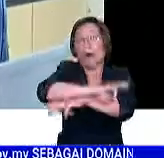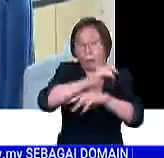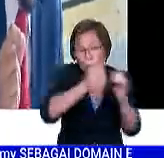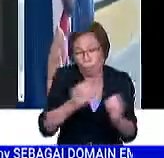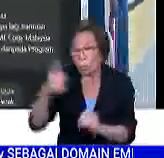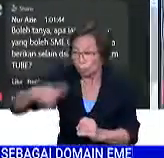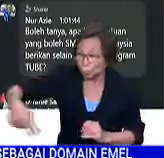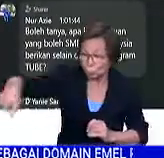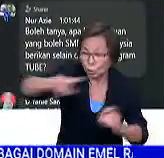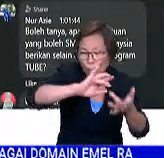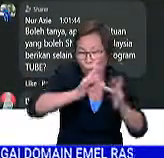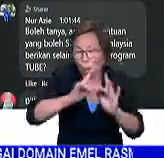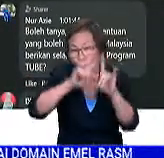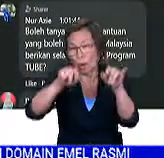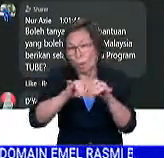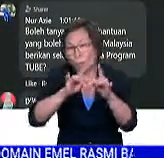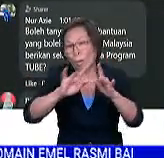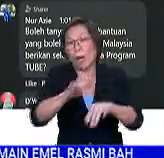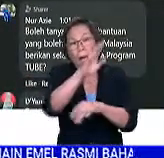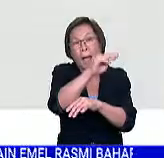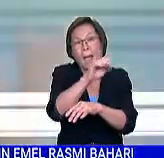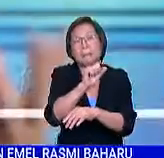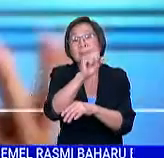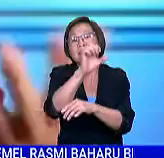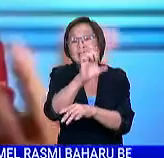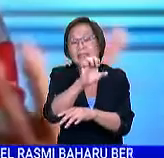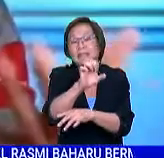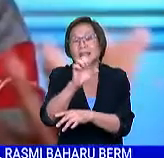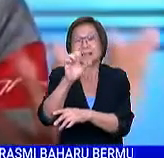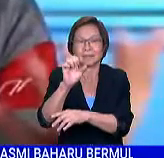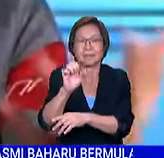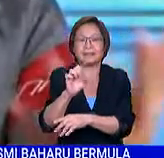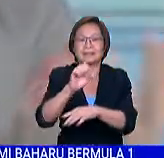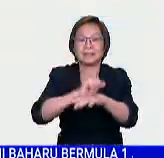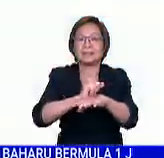Orang ramai boleh melayari portal MyAssist MSME di alamat tertera.